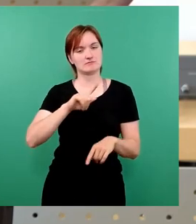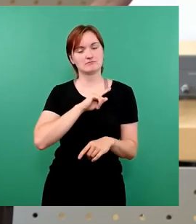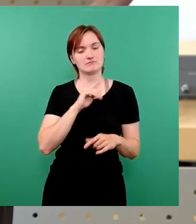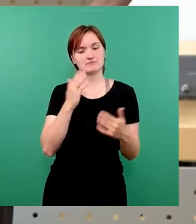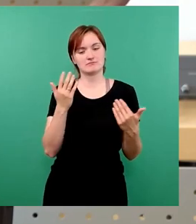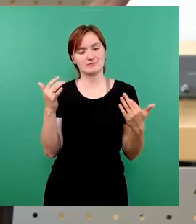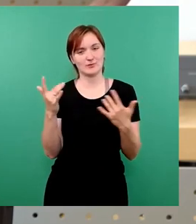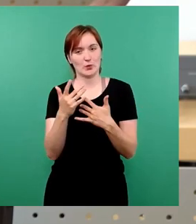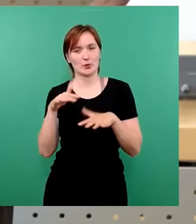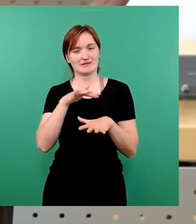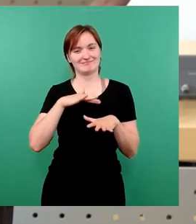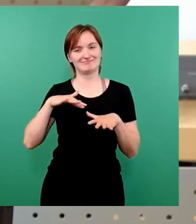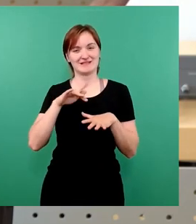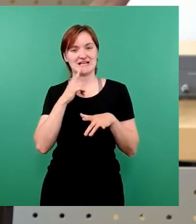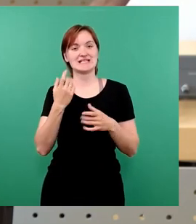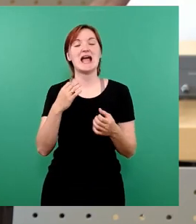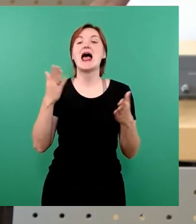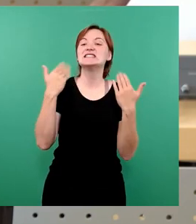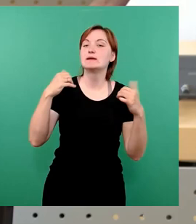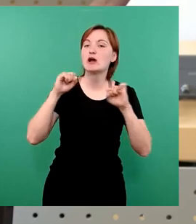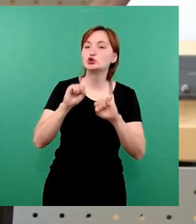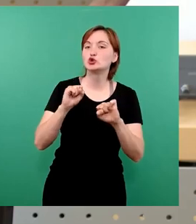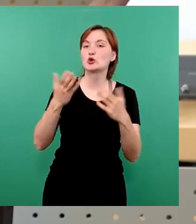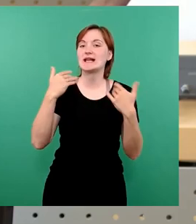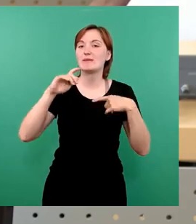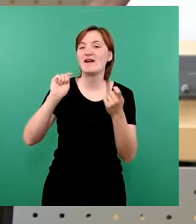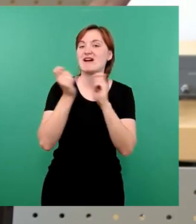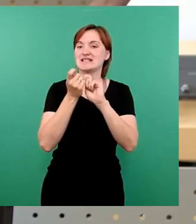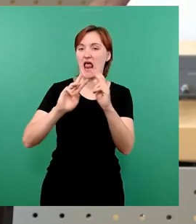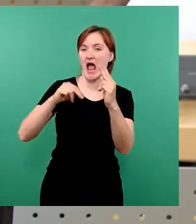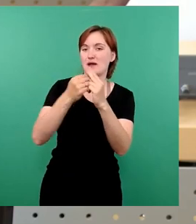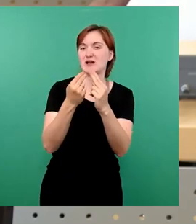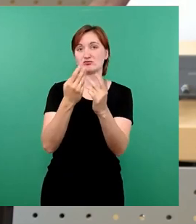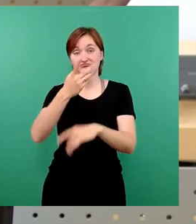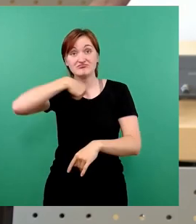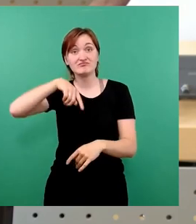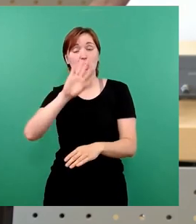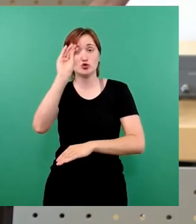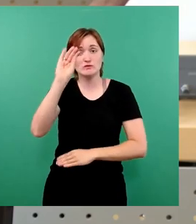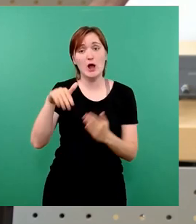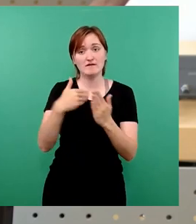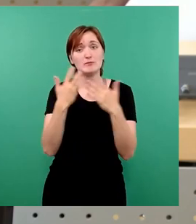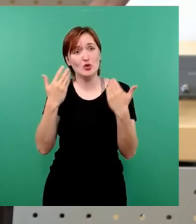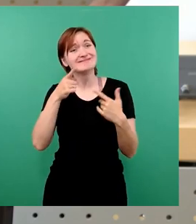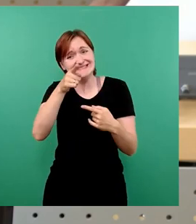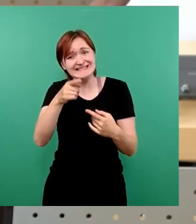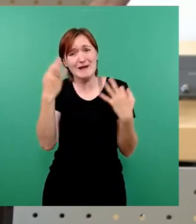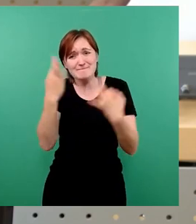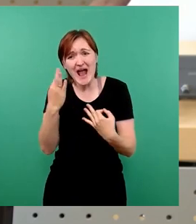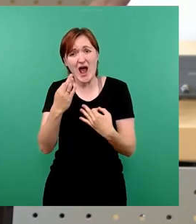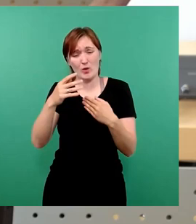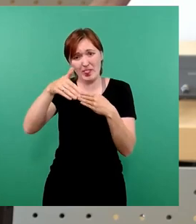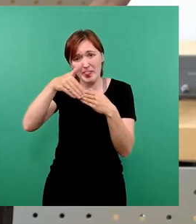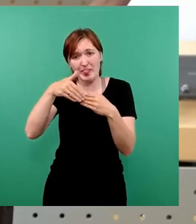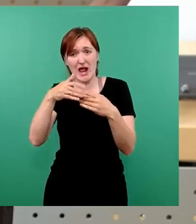Schwerpunkt Klimaschutz, Klimawandelanpassung als Zukunftsaufgaben, die ganz dringend und wichtig sind in unserer Stadt, und